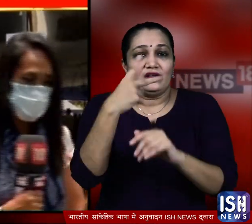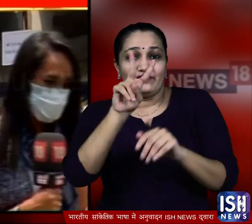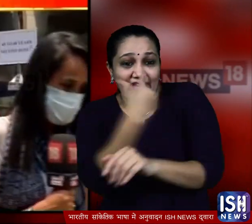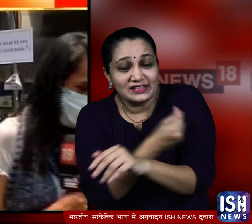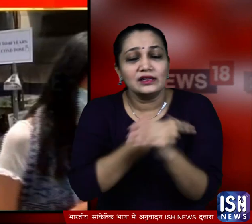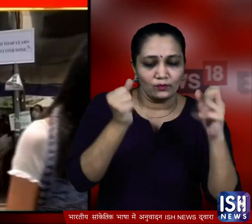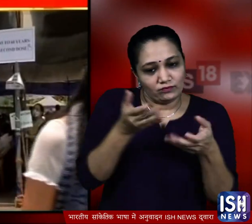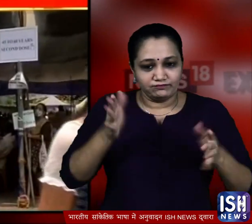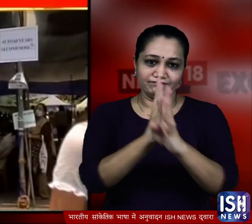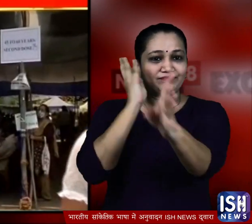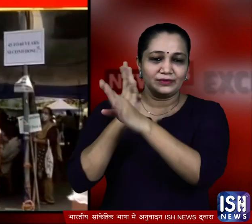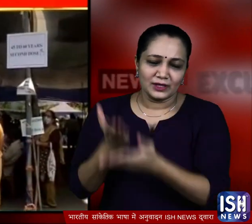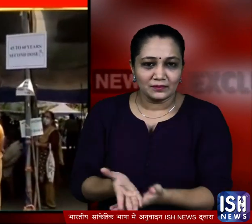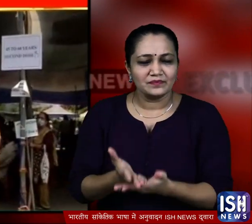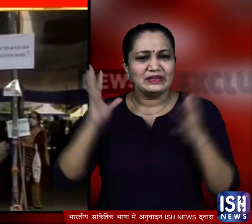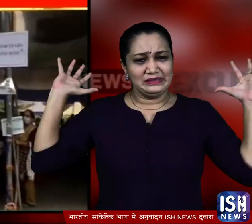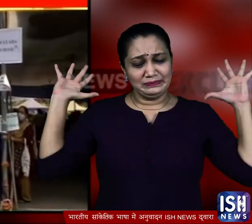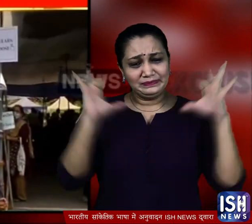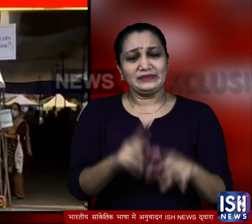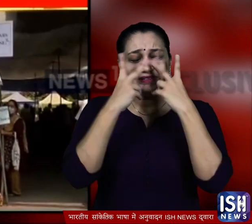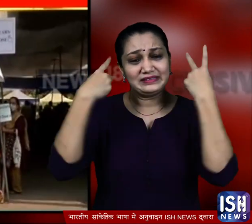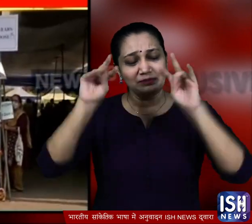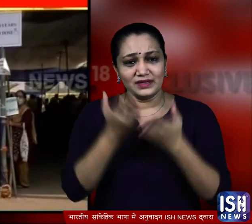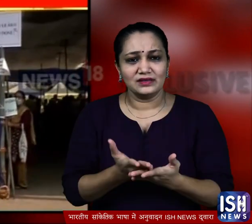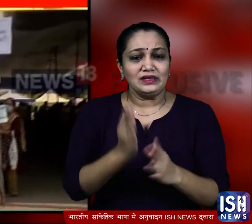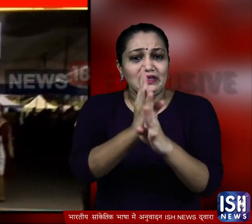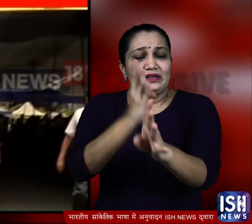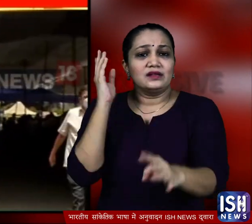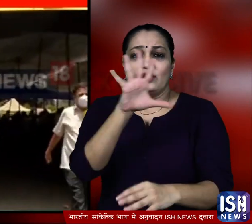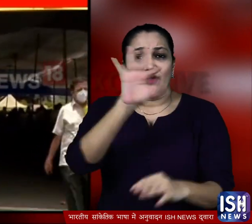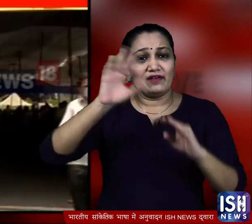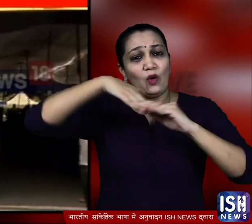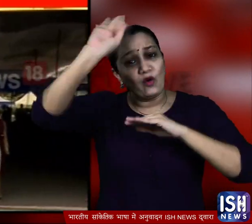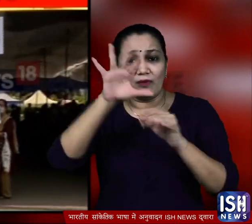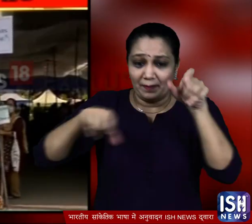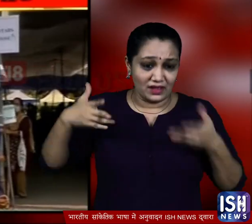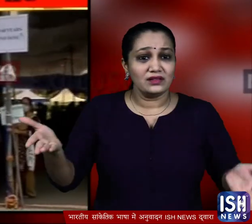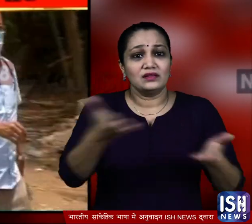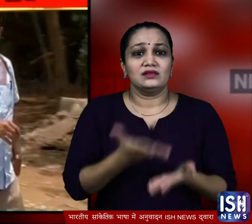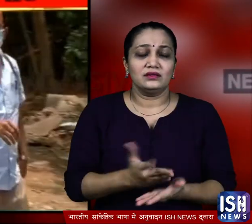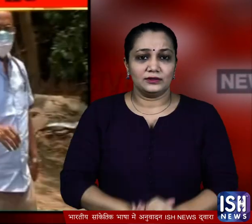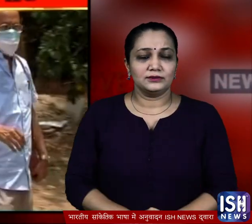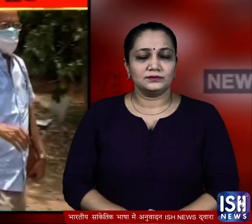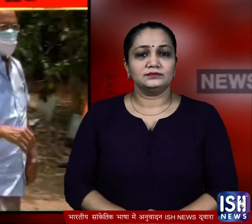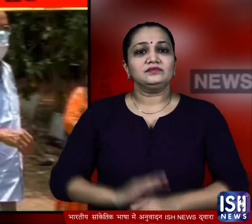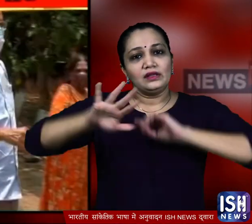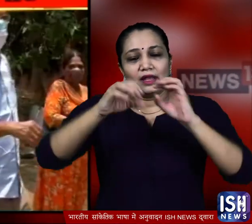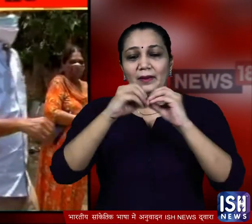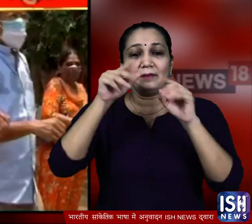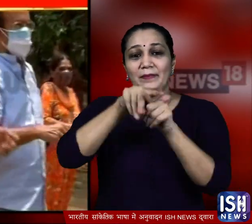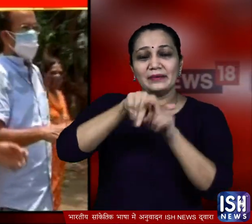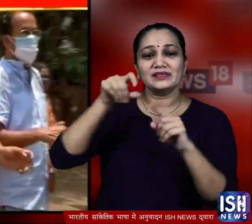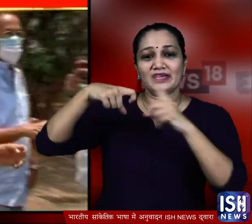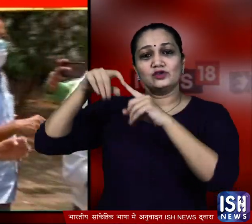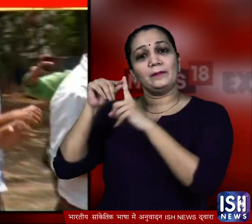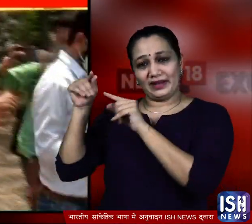वैक्सिनेशन लगवाने के लिए आये हैं यहां पर भीड इतनी जादा है कि इस लाइन में पात्सो से जादा लोग मौजूद होंगे थोड़ी देर बाद वहां बीएमसी